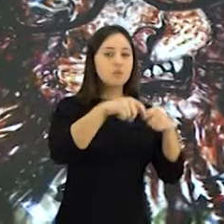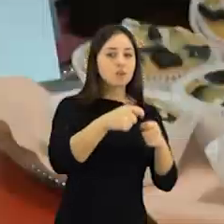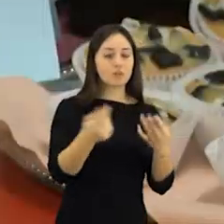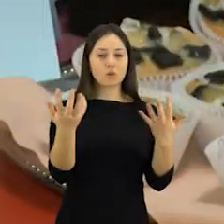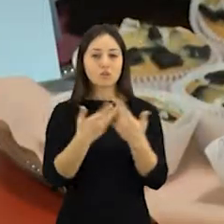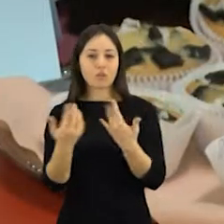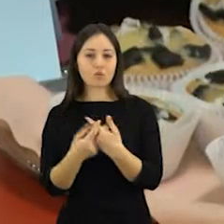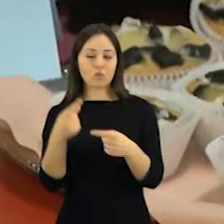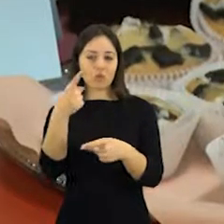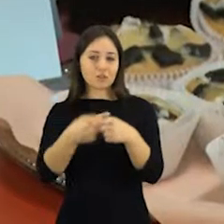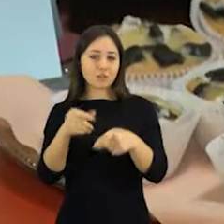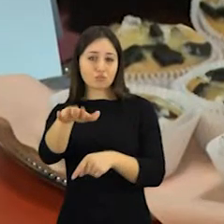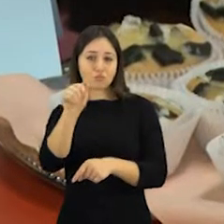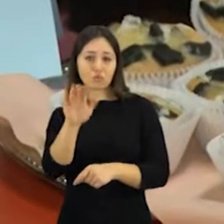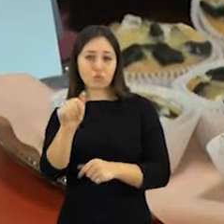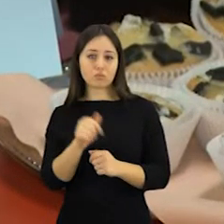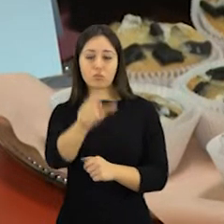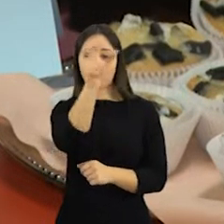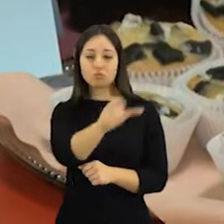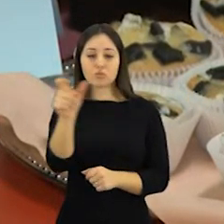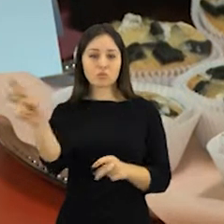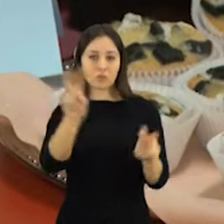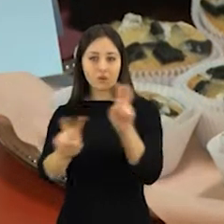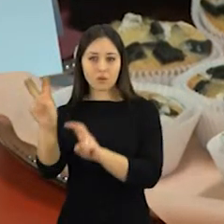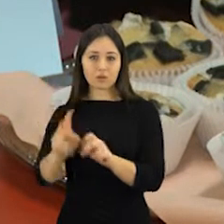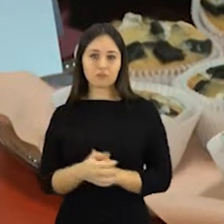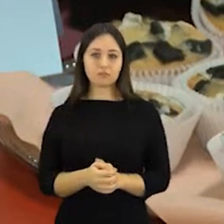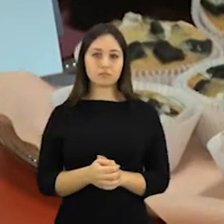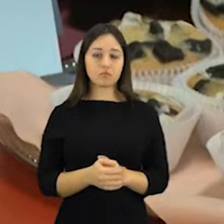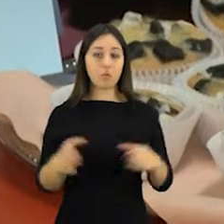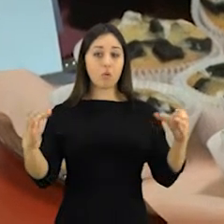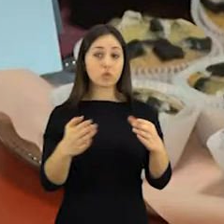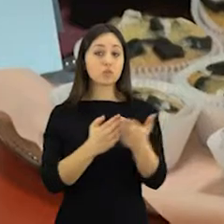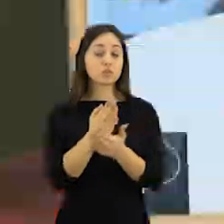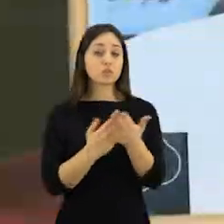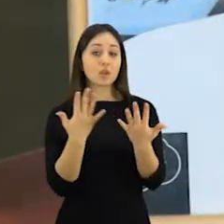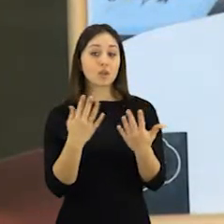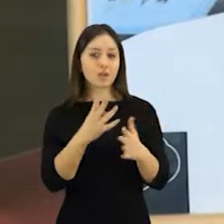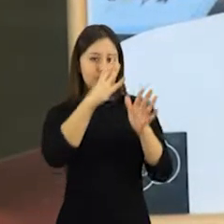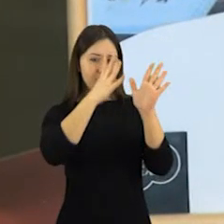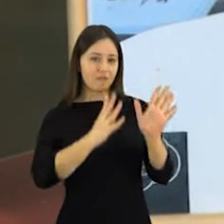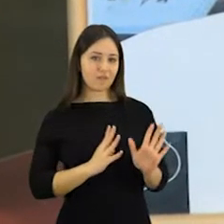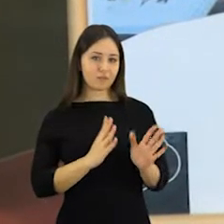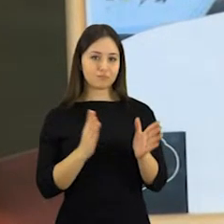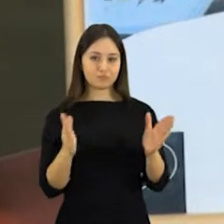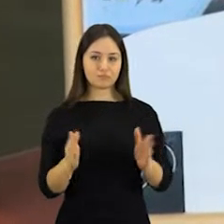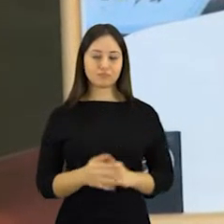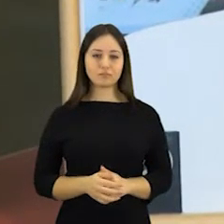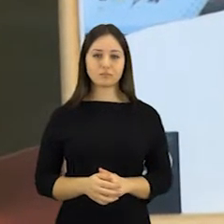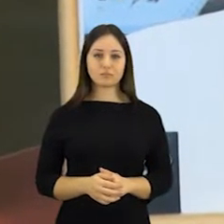Parduoda akcijas, skaičiuoja išlaidas, pajamas, nuomojasi įrangą ieško klientų. Tokia bendrovė veikia vienus mokslo metus.